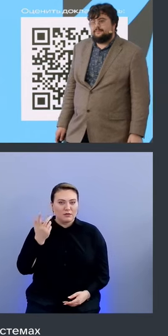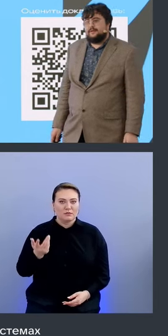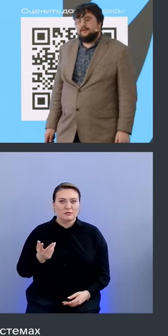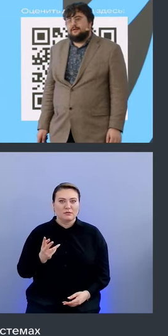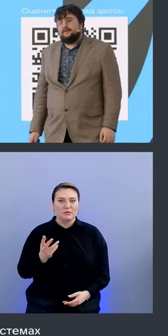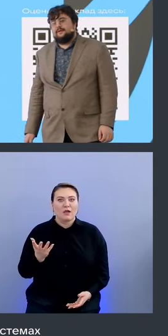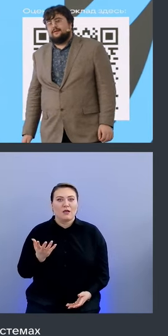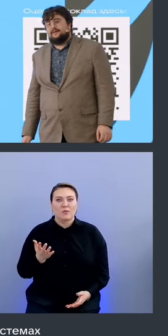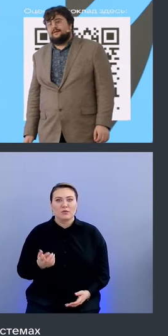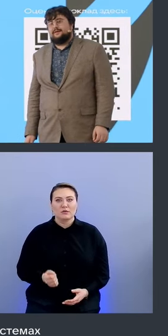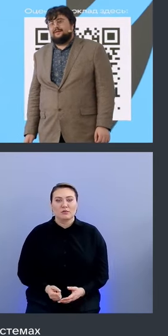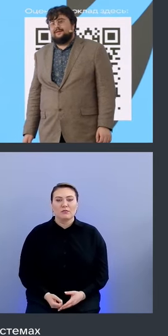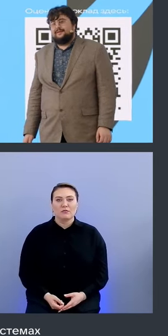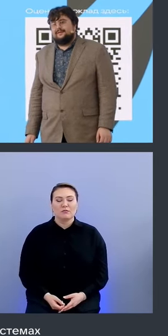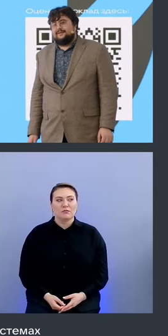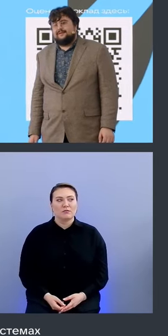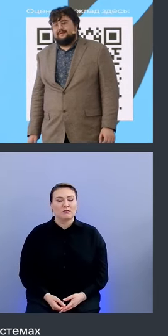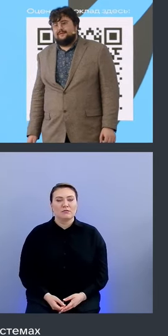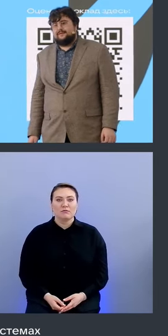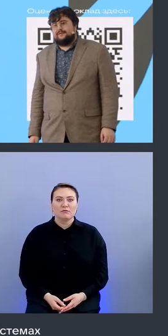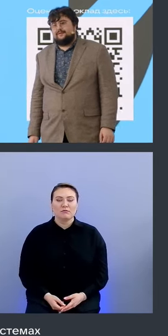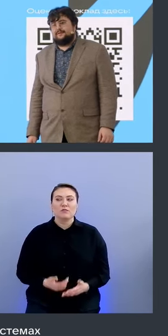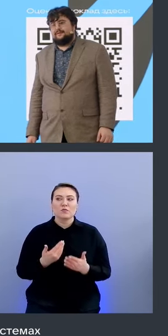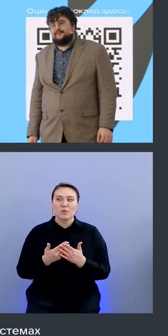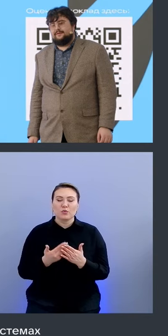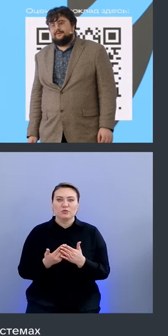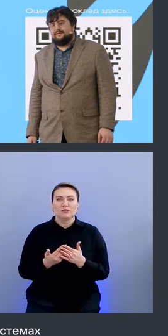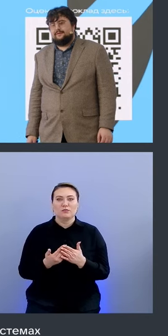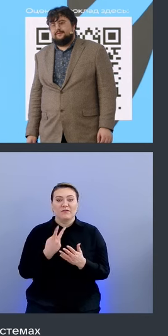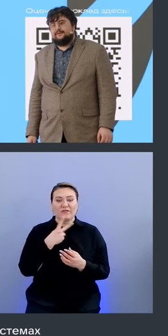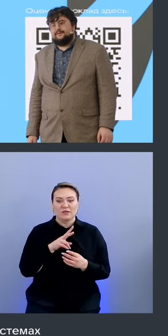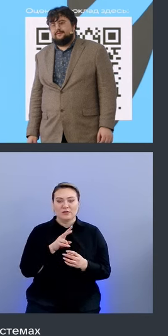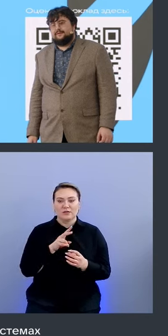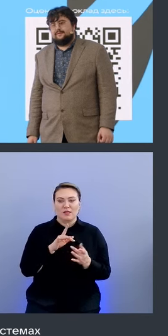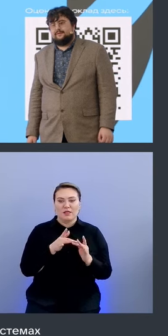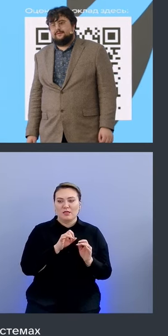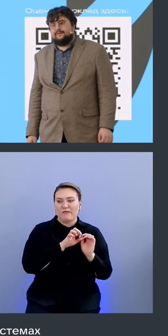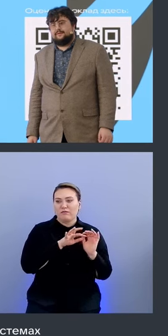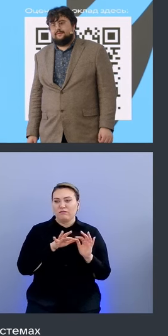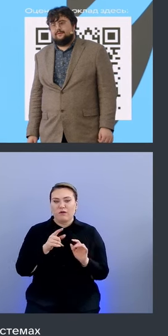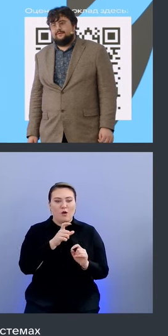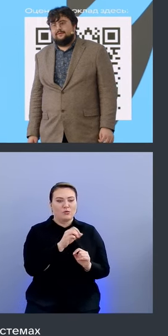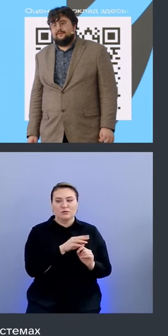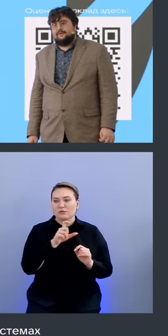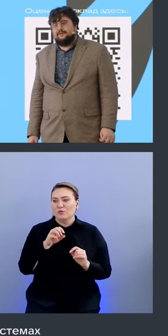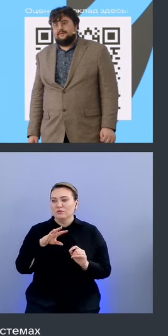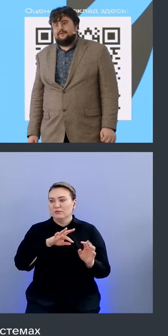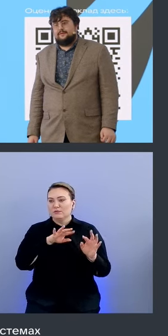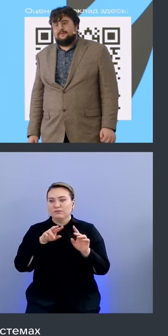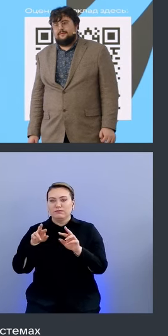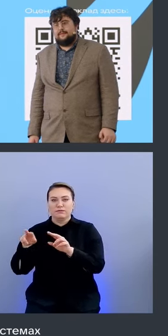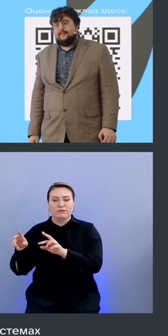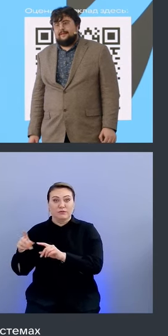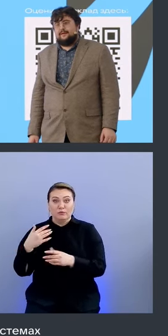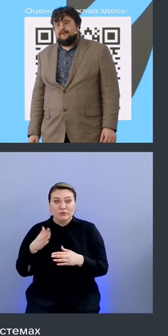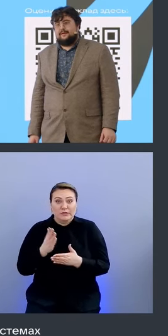там допустим вы видите что трафик пошел от одного там хоста к другому хосту или от одного namespace